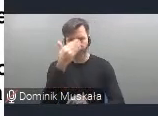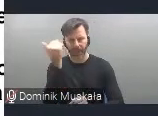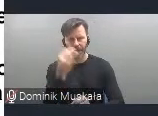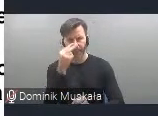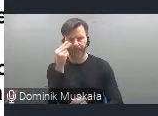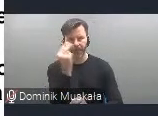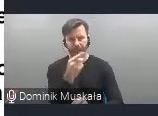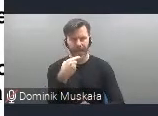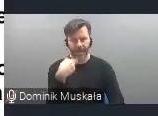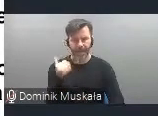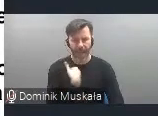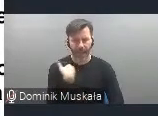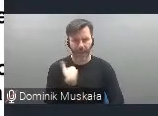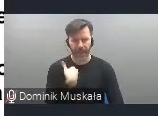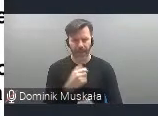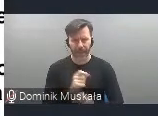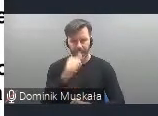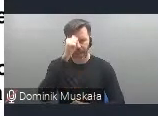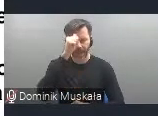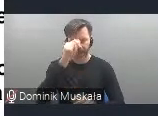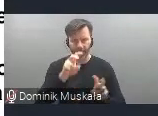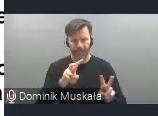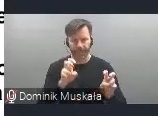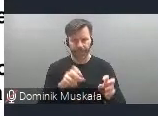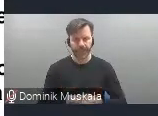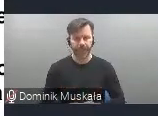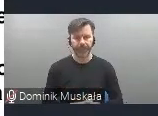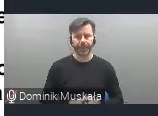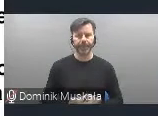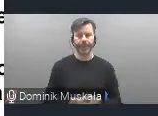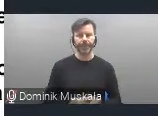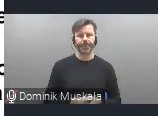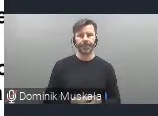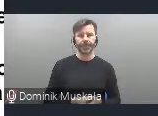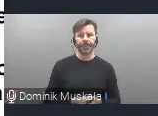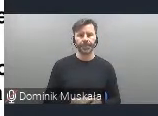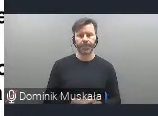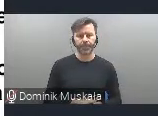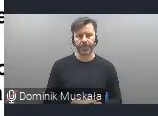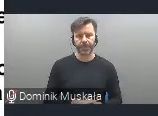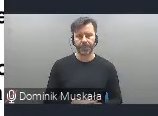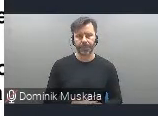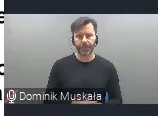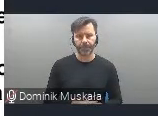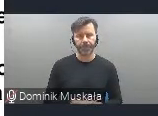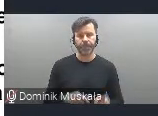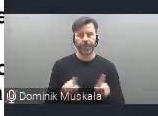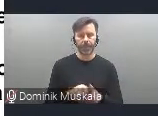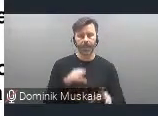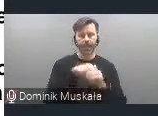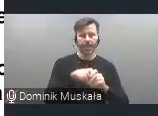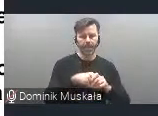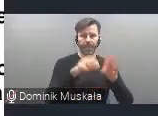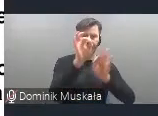stronie jest pangiel, w których są te nazwy. Kwestia tych rozwiązań na rzecz renowacji i Centrów